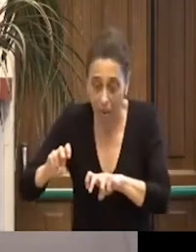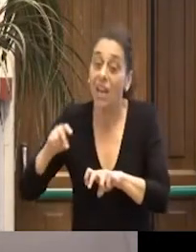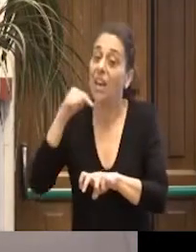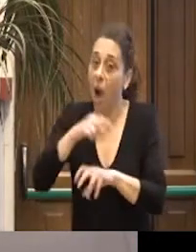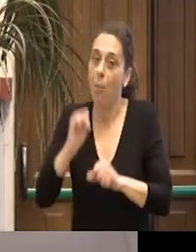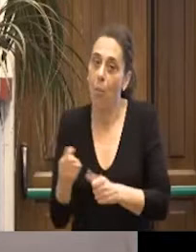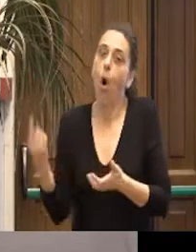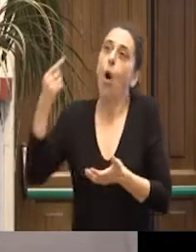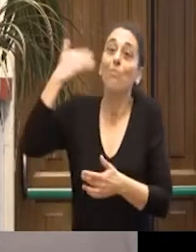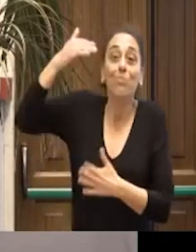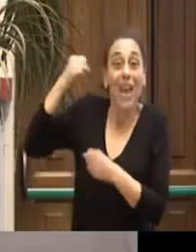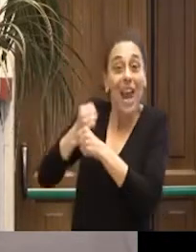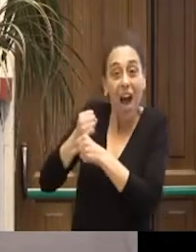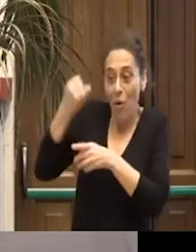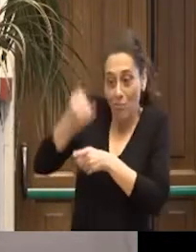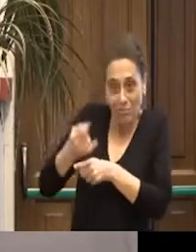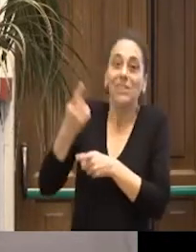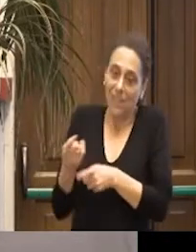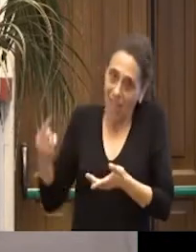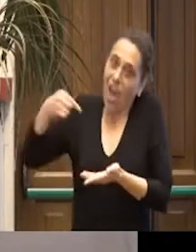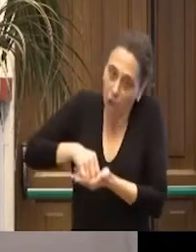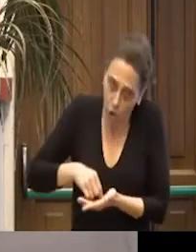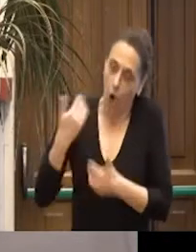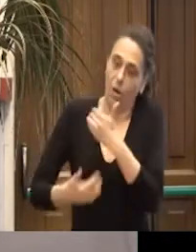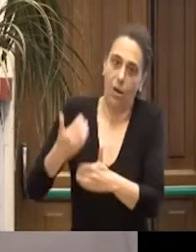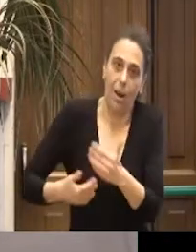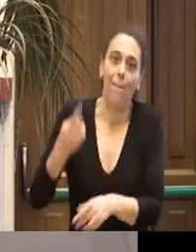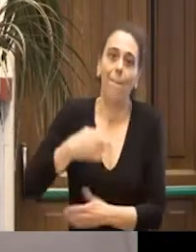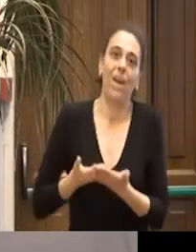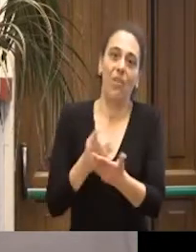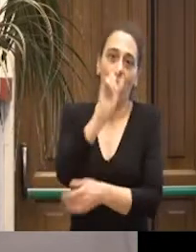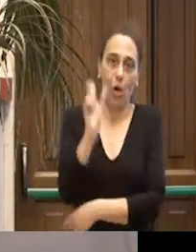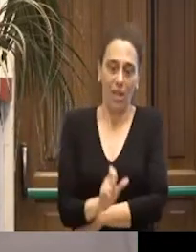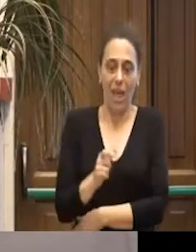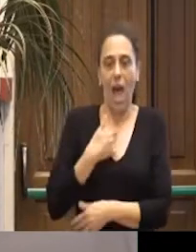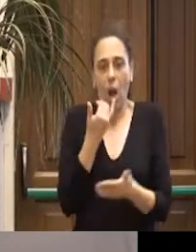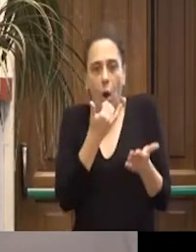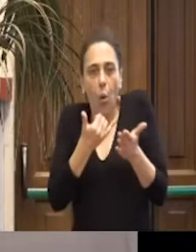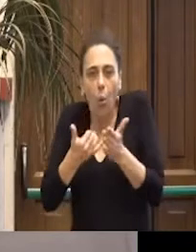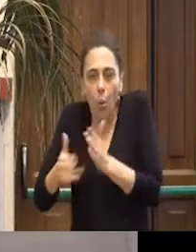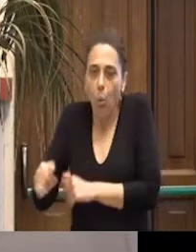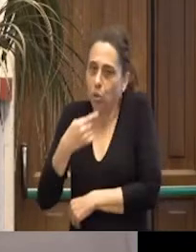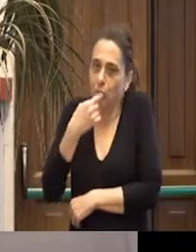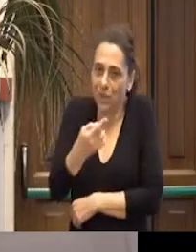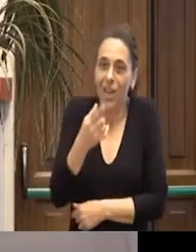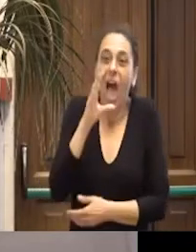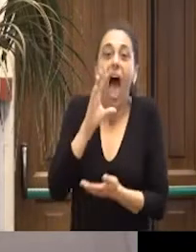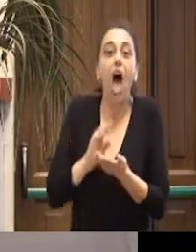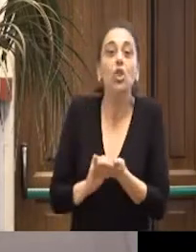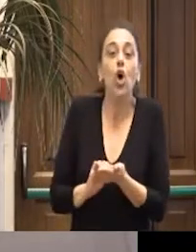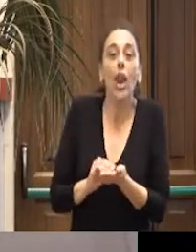riprendere un lavoro da fare in questo paese. Chiudo dicendo che mi ha anticipato un po' Antonello.